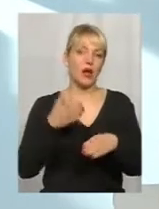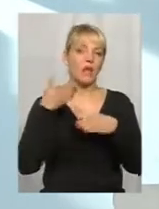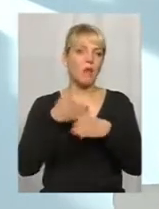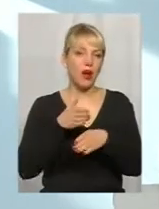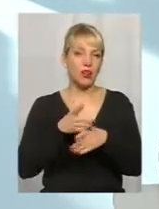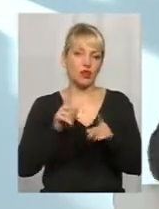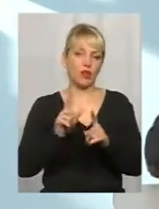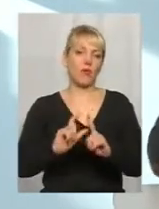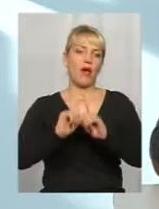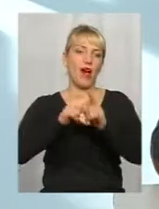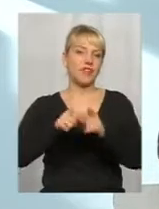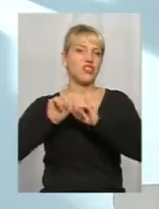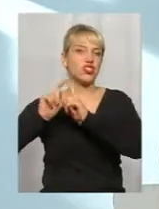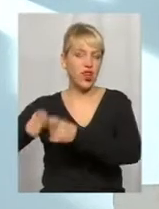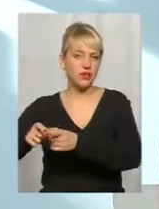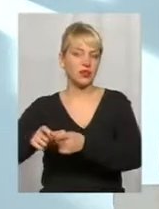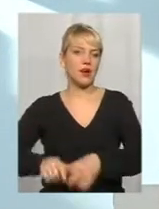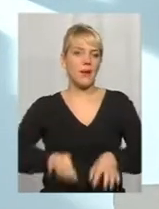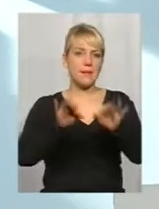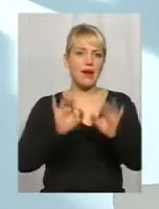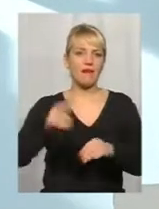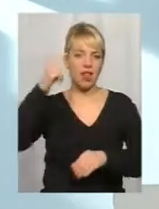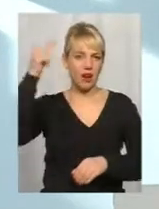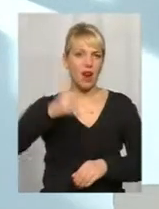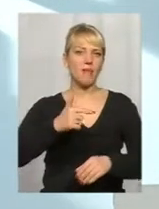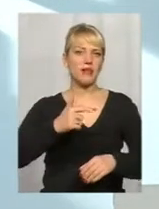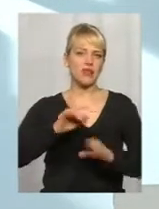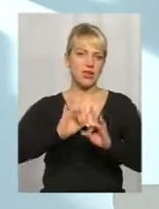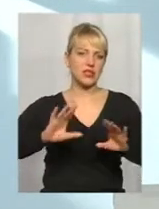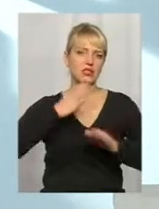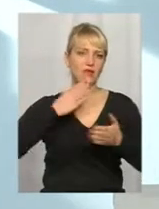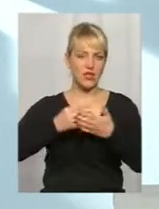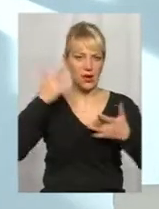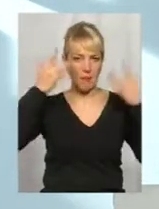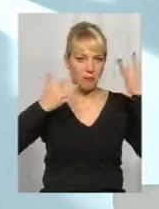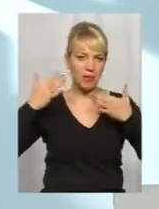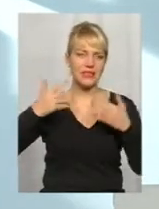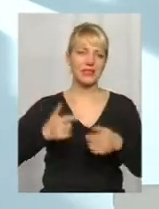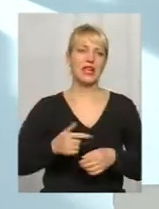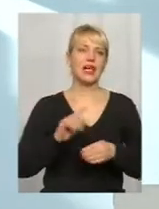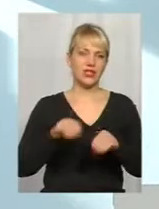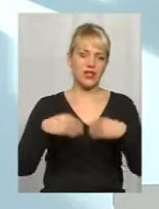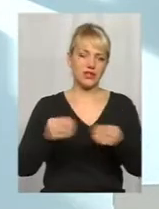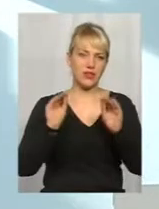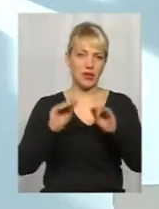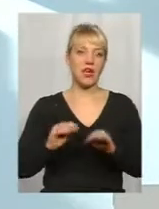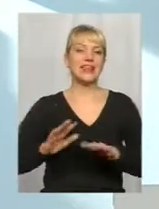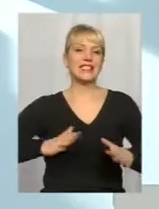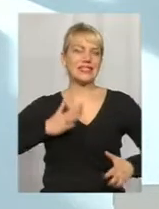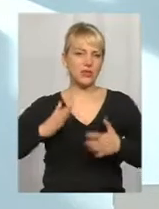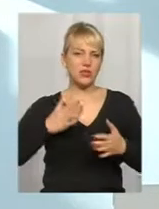отвечать, грамотно формулировать свои мысли и грамотно формулировать назначение. Стимулировать иммунитет, пожалуйста.